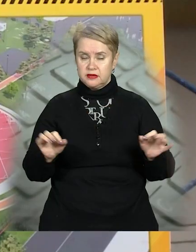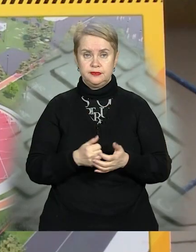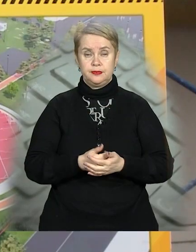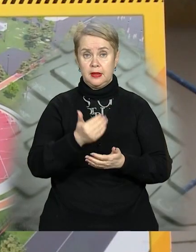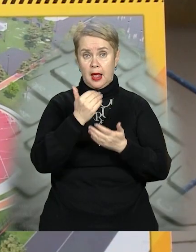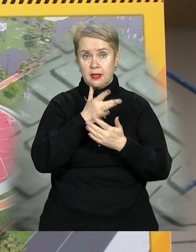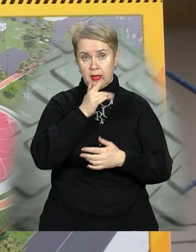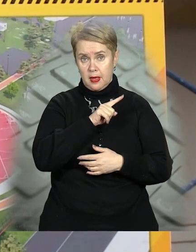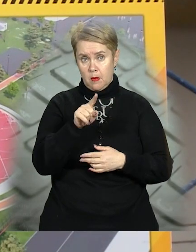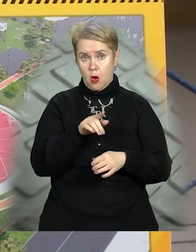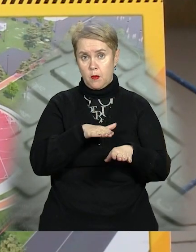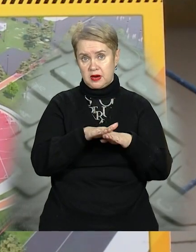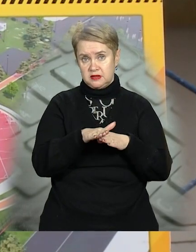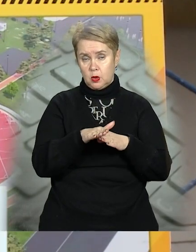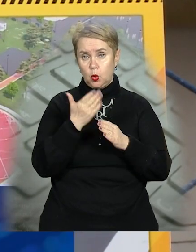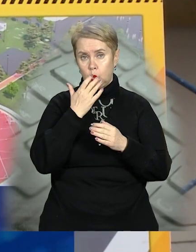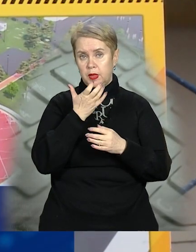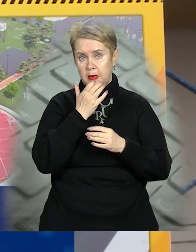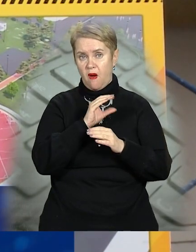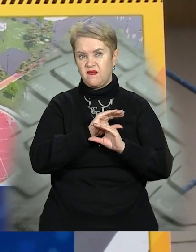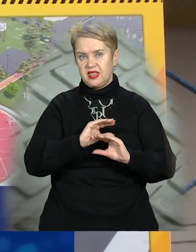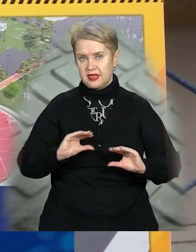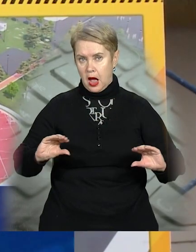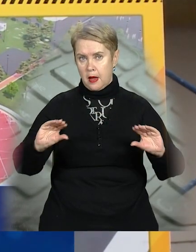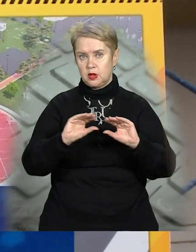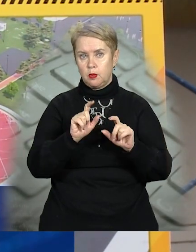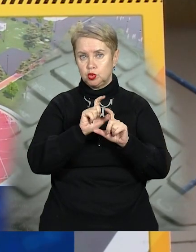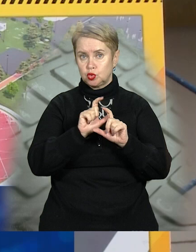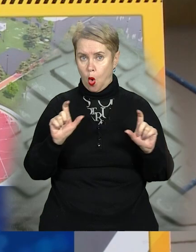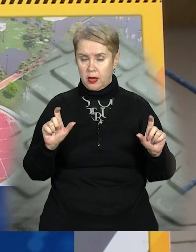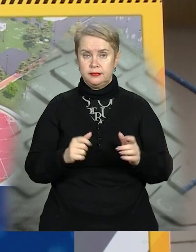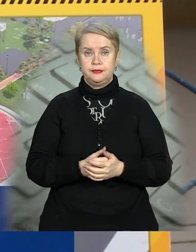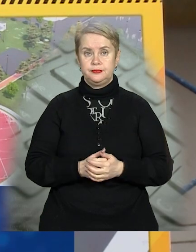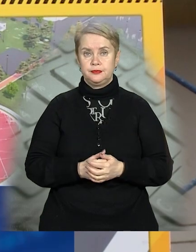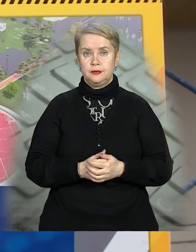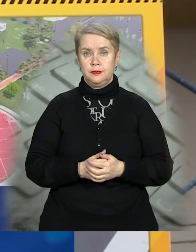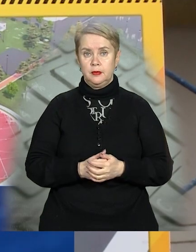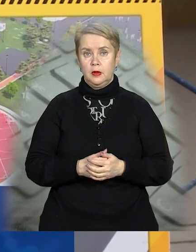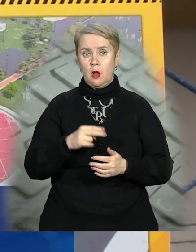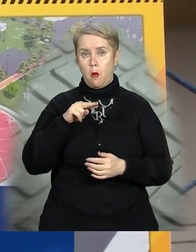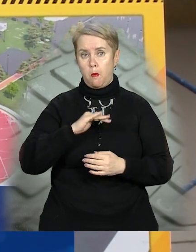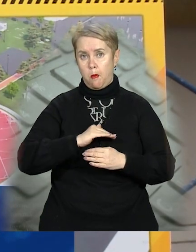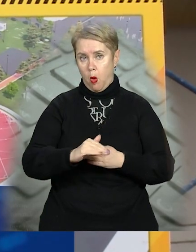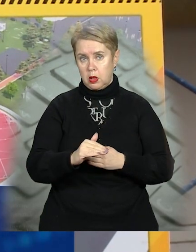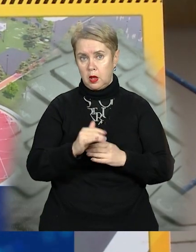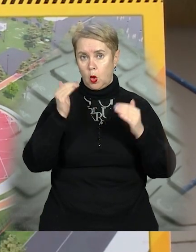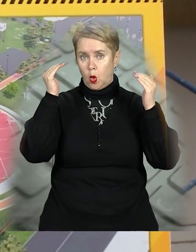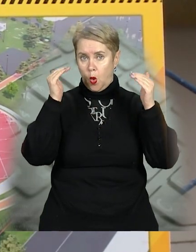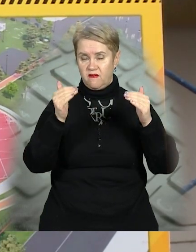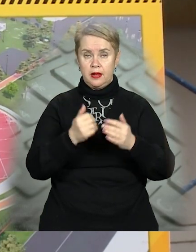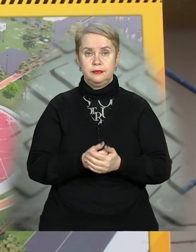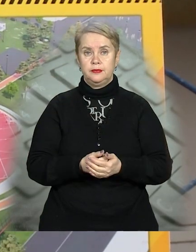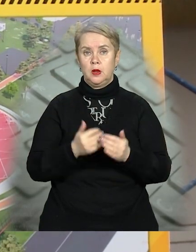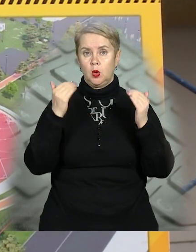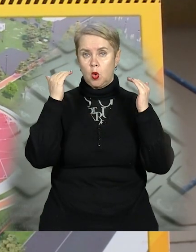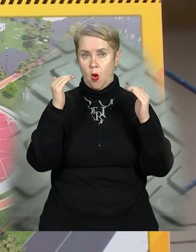На даний момент відбувається повне утеплення фундаменту по самої школи, в процесі йдуть поли і, як бачите, кровля. Тобто